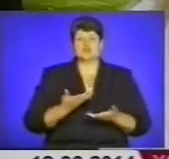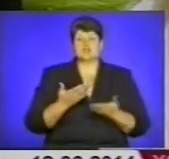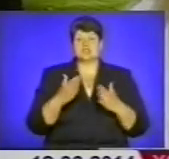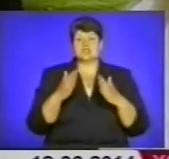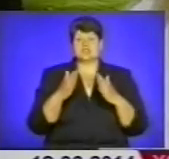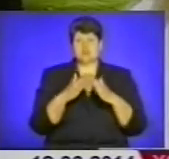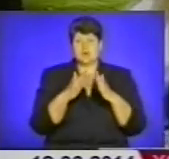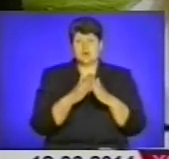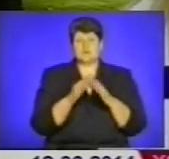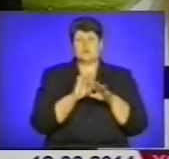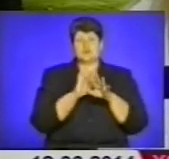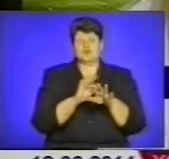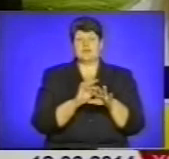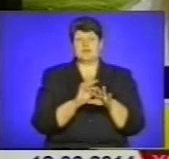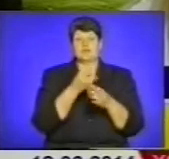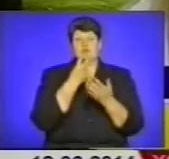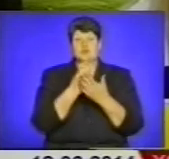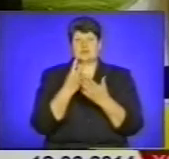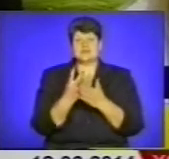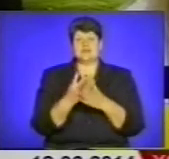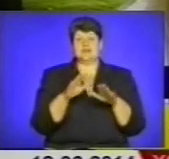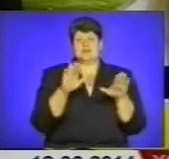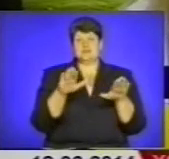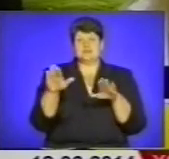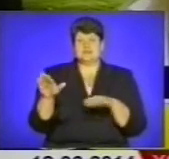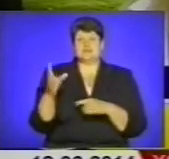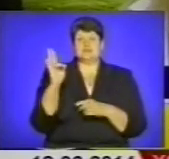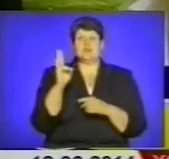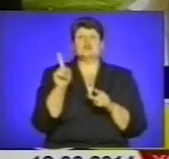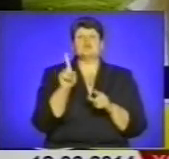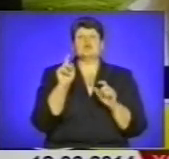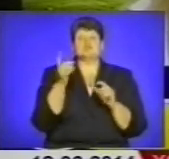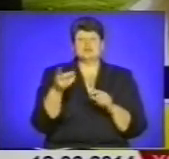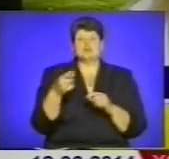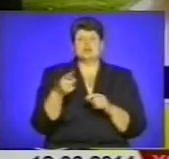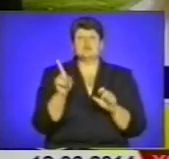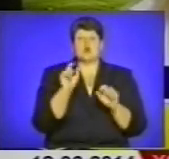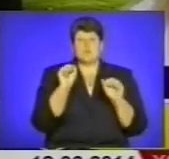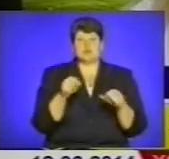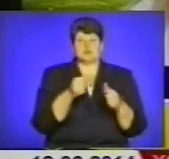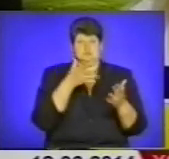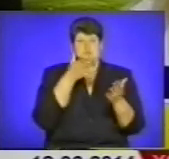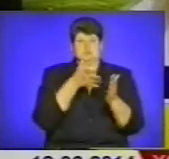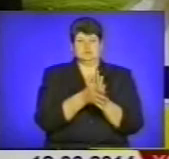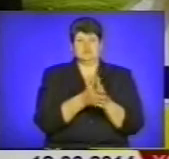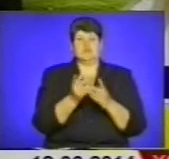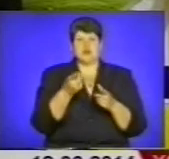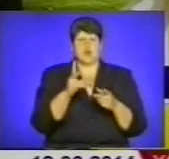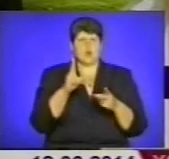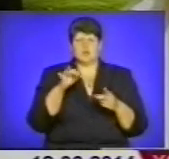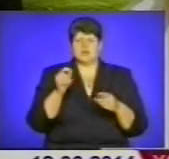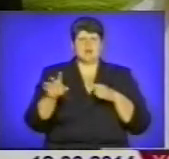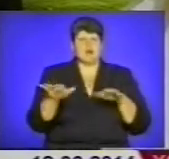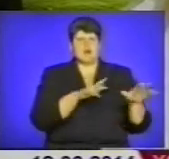день. Провела, показала її ключові точки в Тернополі, на що вона може орієнтуватися. Вона молодець, у нас комунікабельна,